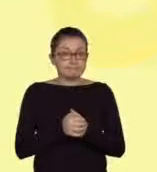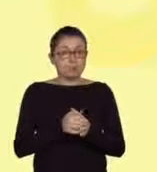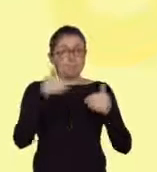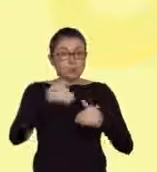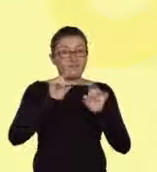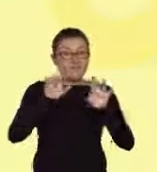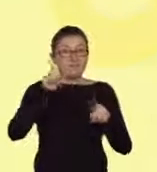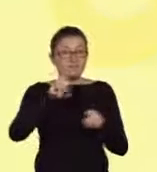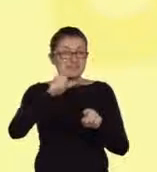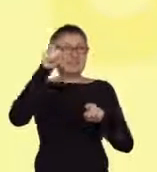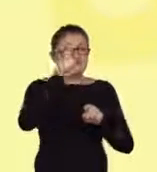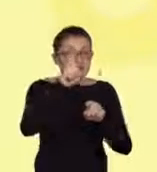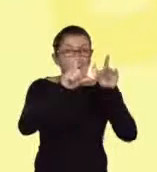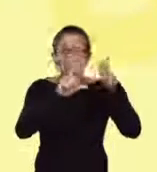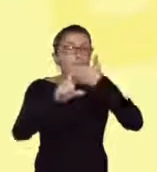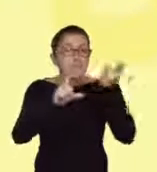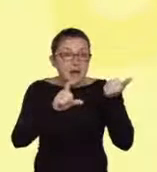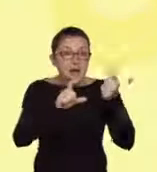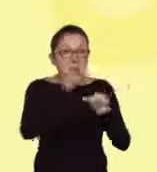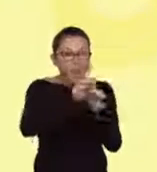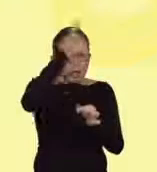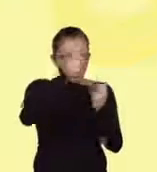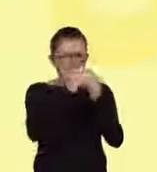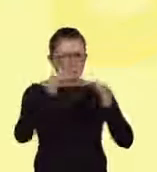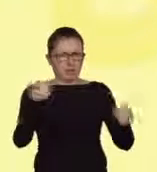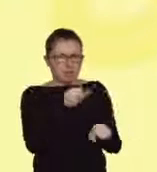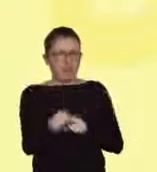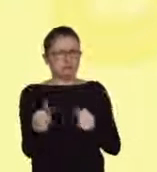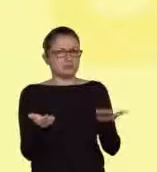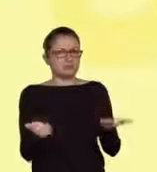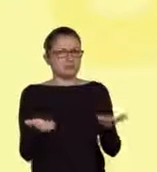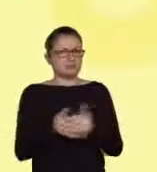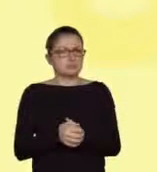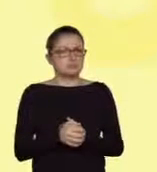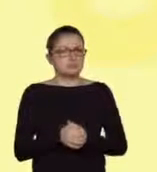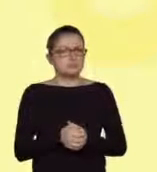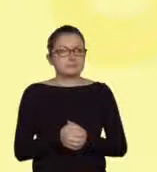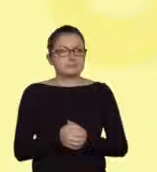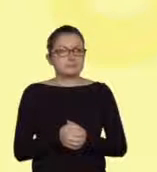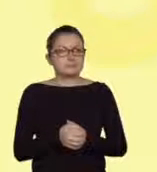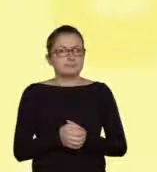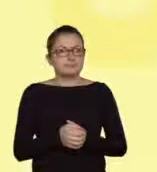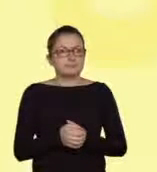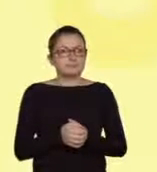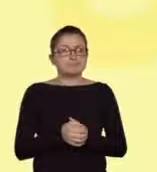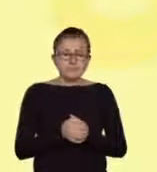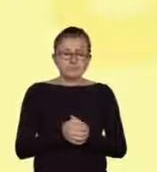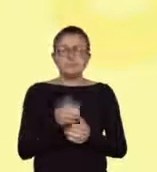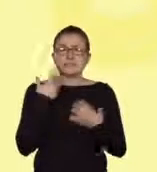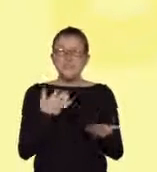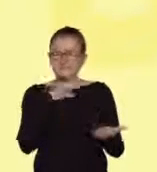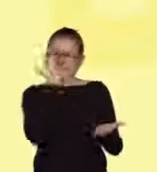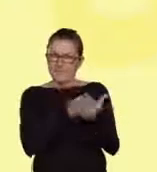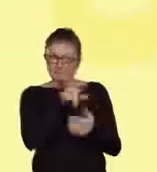krwi pacjenta, w probówce znajdzie się jego namnożone DNA. Aby się upewnić, że taka sytuacja nie miała miejsca,